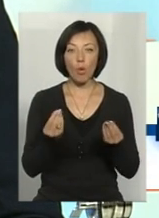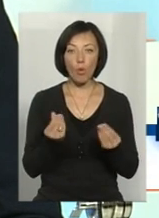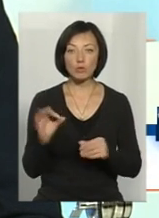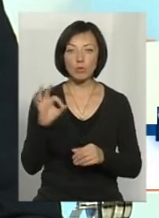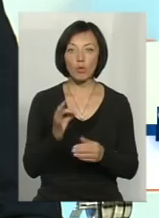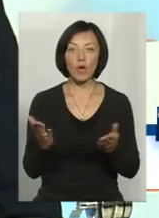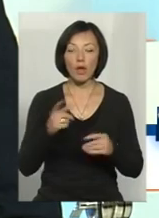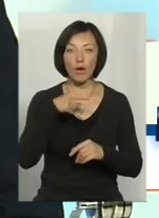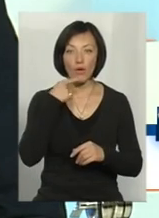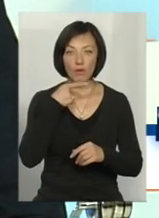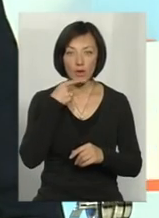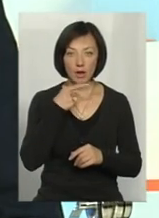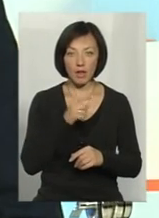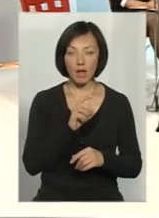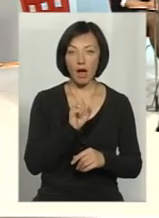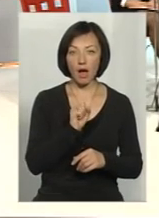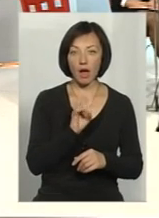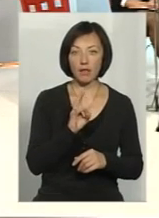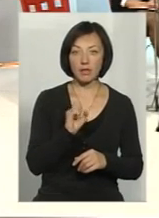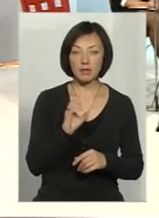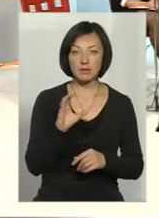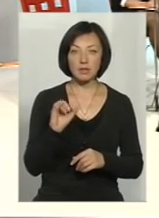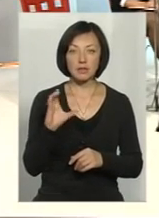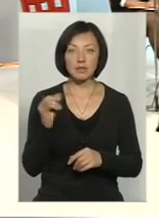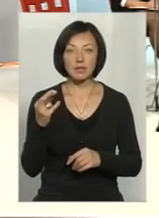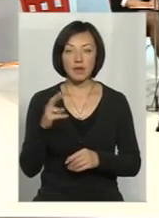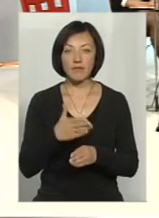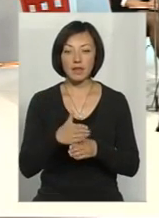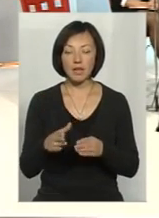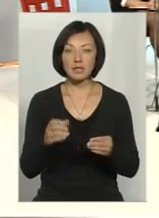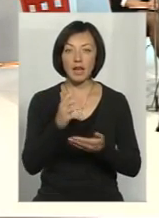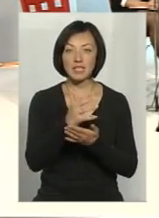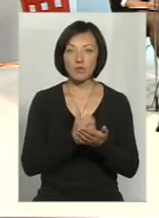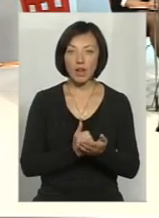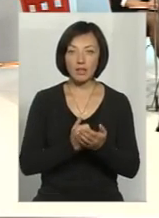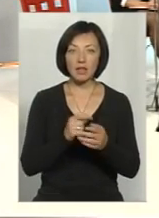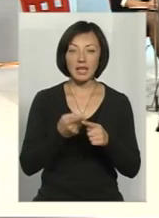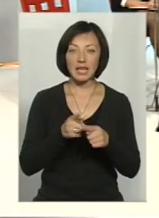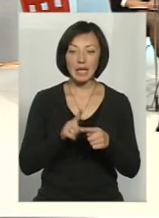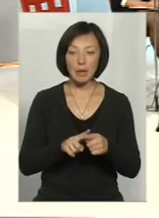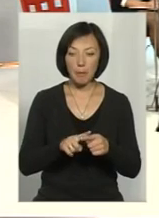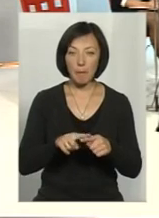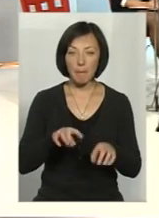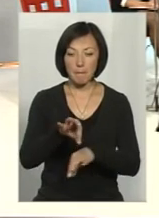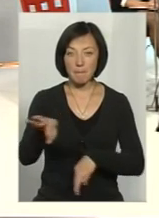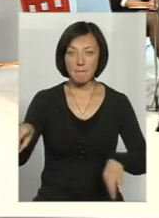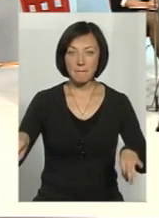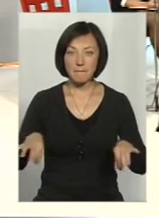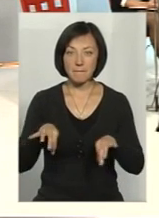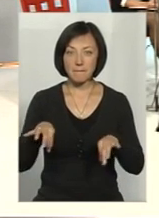які говорила пані Анастасія, вони виділяються для резервування і винесення меж в натуру. Оце якраз